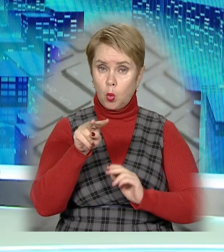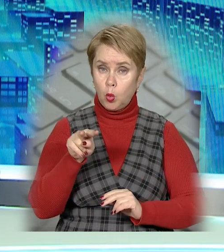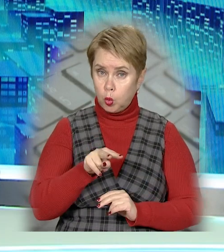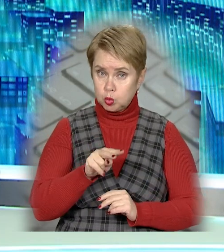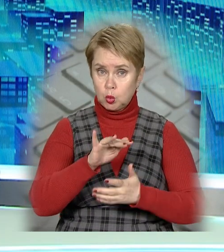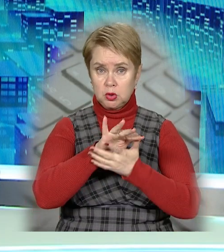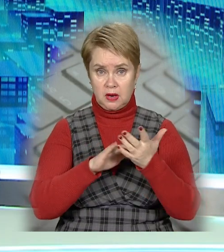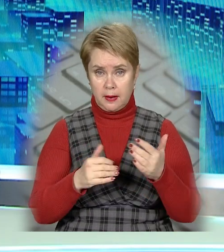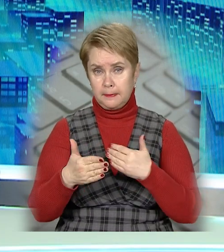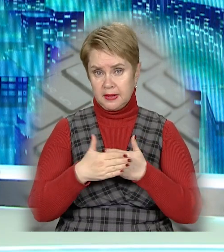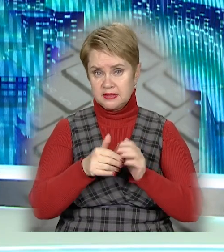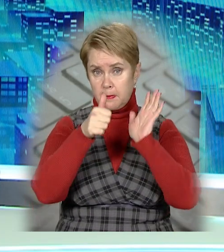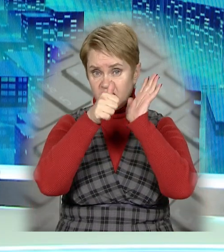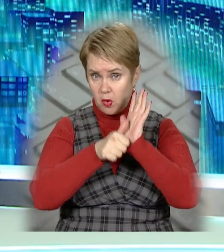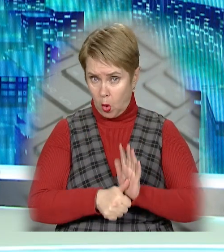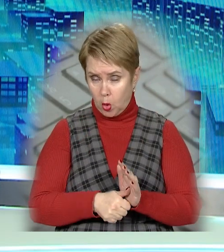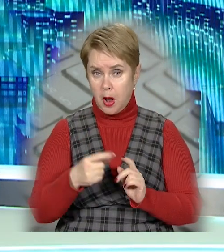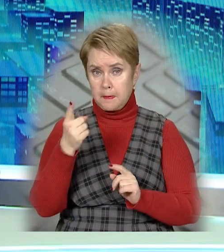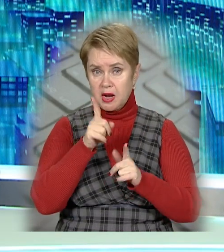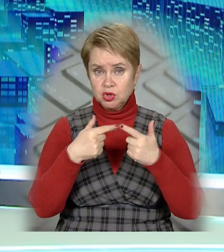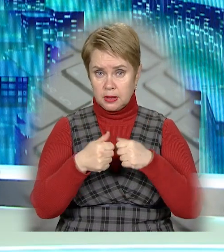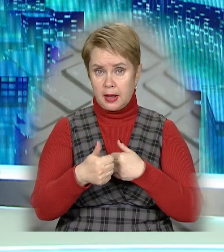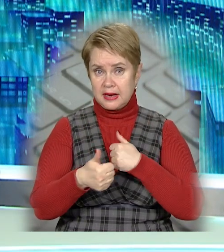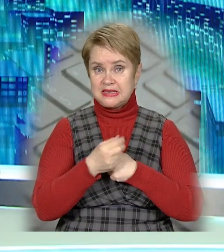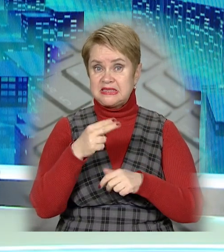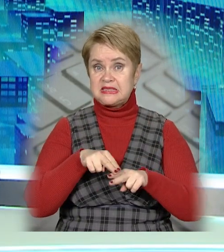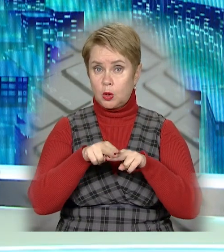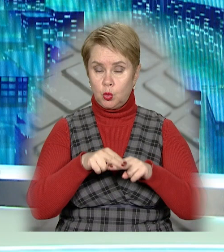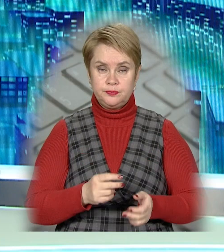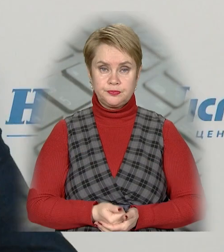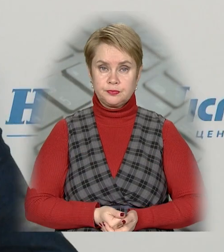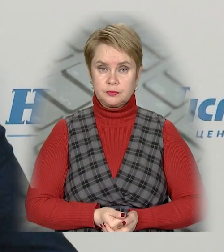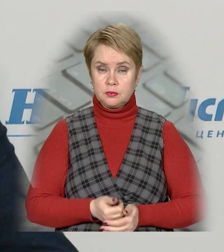вже у лютому і триватимуть близько пів року. Перша ділянка біля цирку.